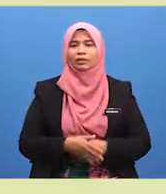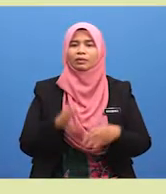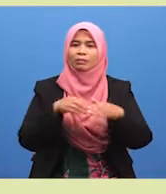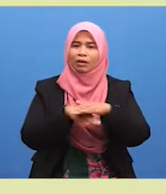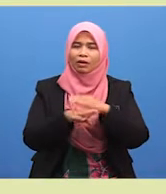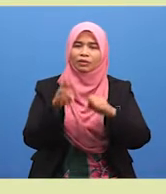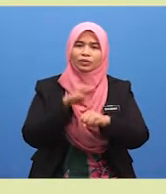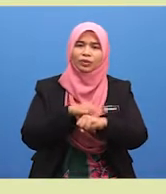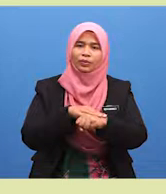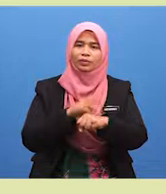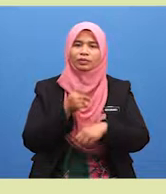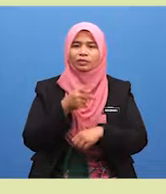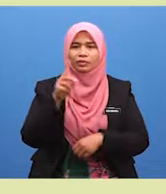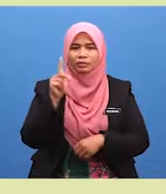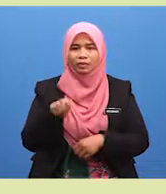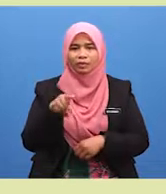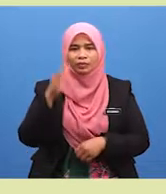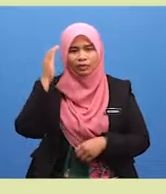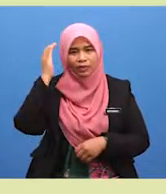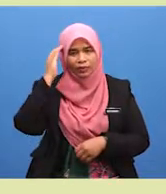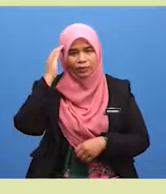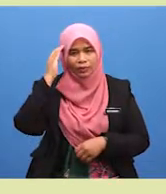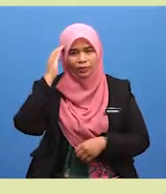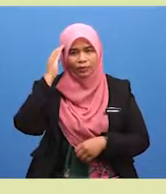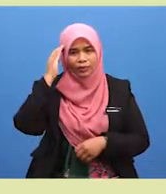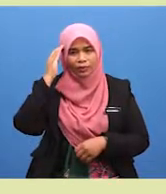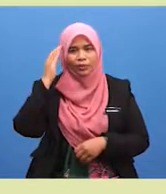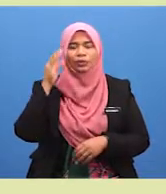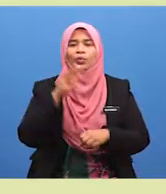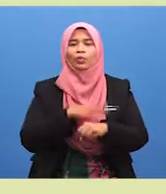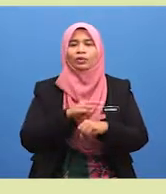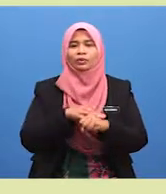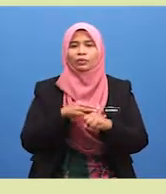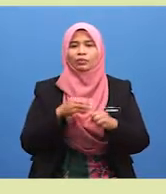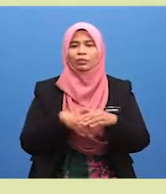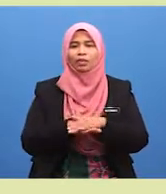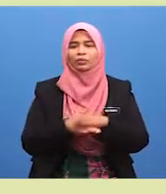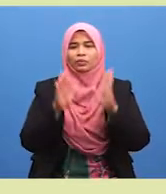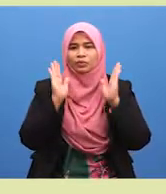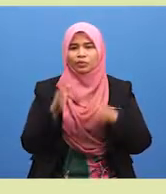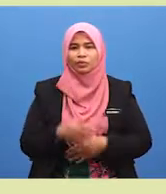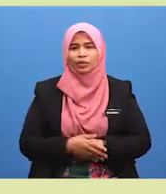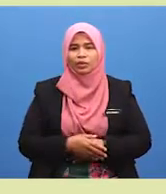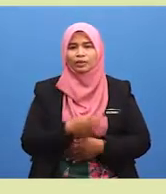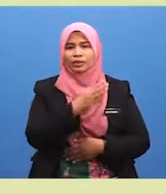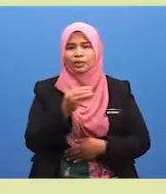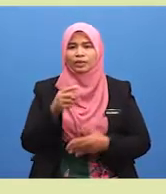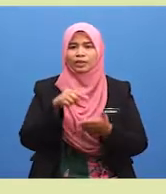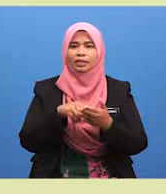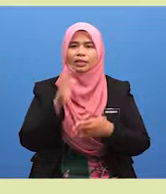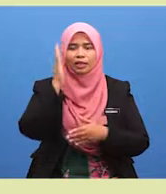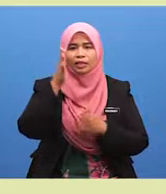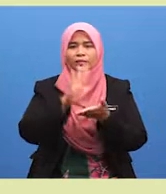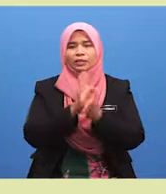Masuk waktu. Kita perlu mengetahui waktu masuk solat